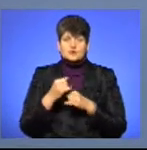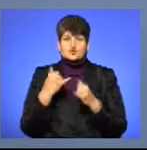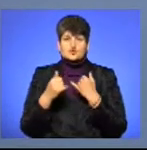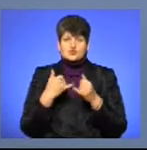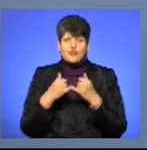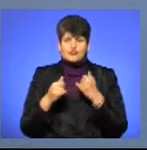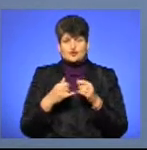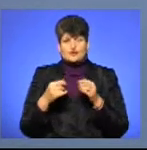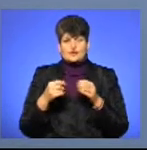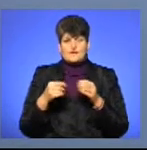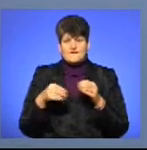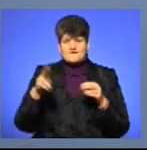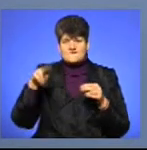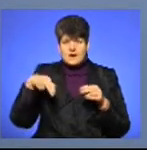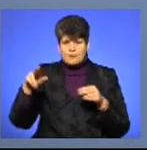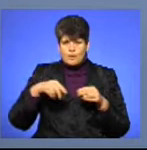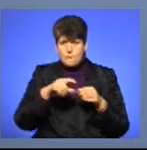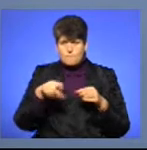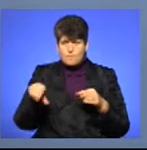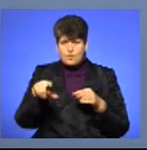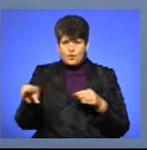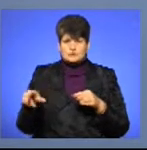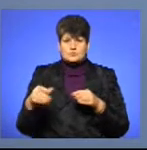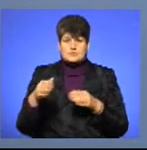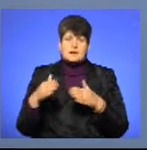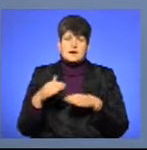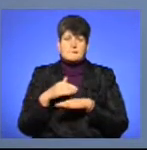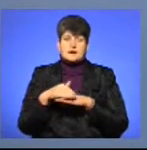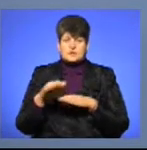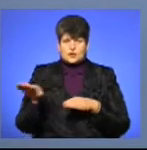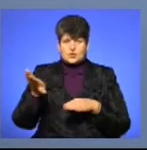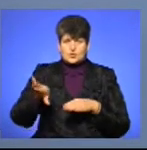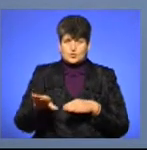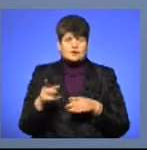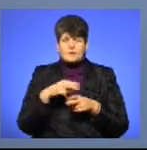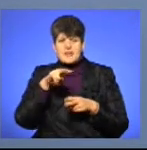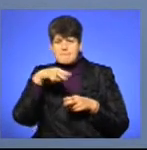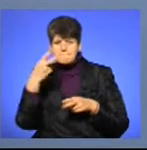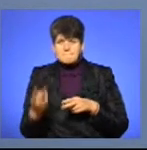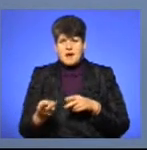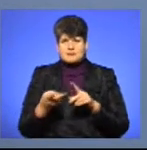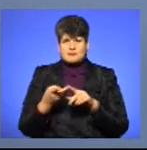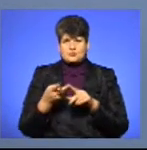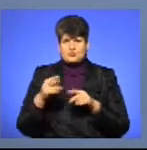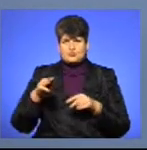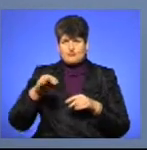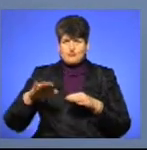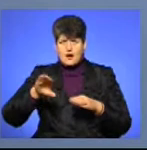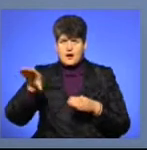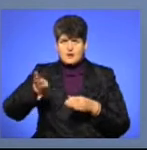його полосу на бордюрі того другого тротуару. Щоб людина бачила, щоб не падала з того другого тротуару.